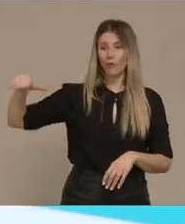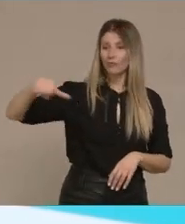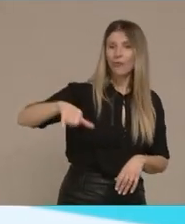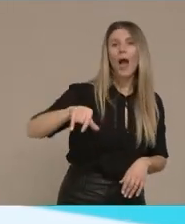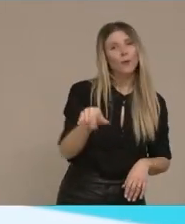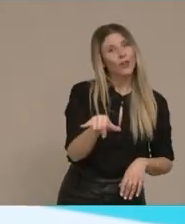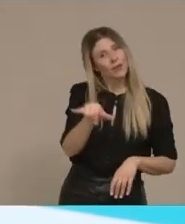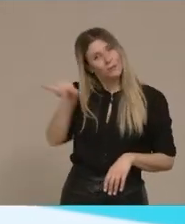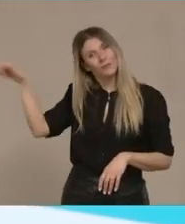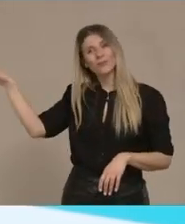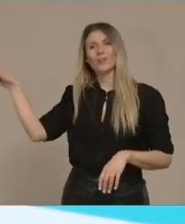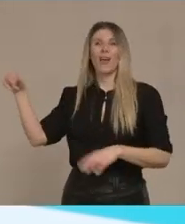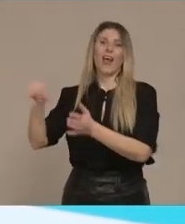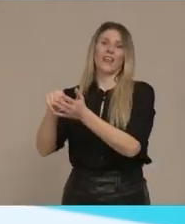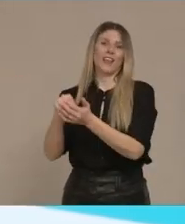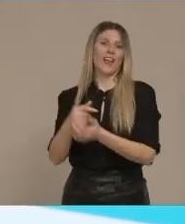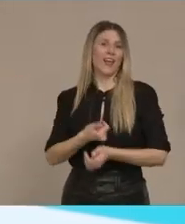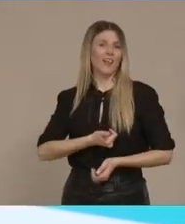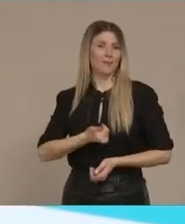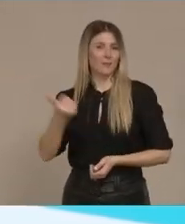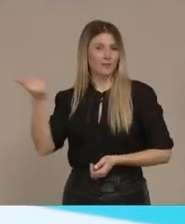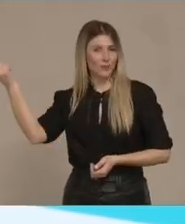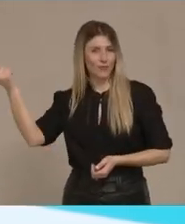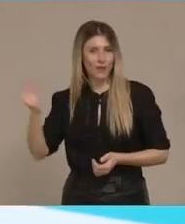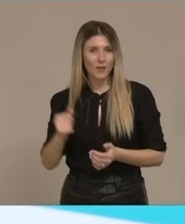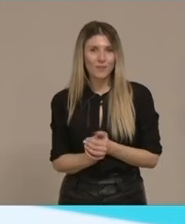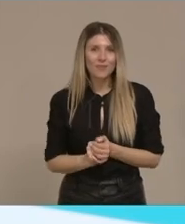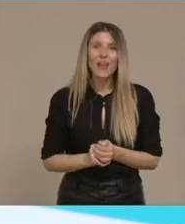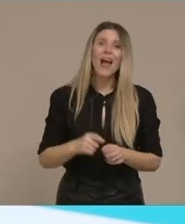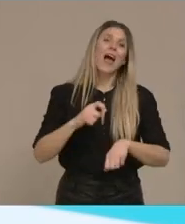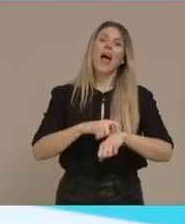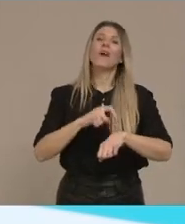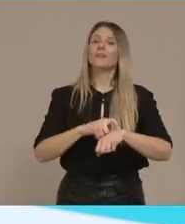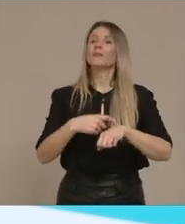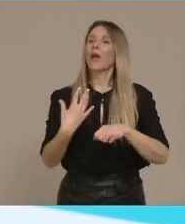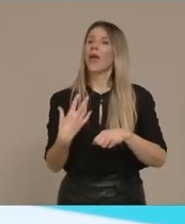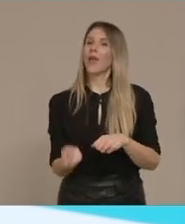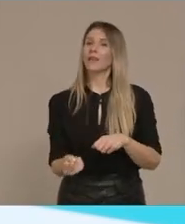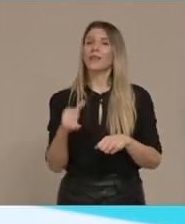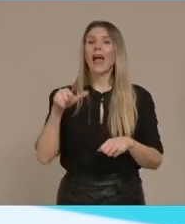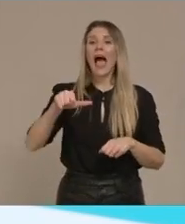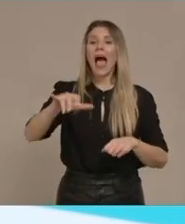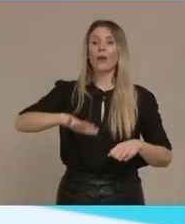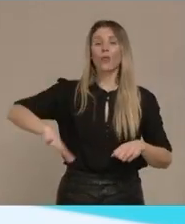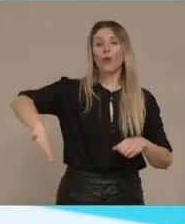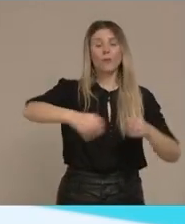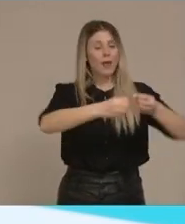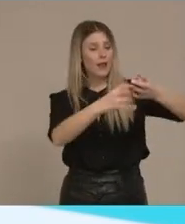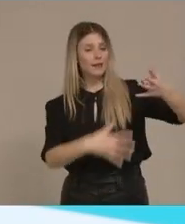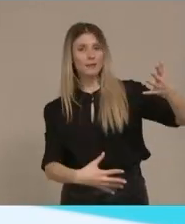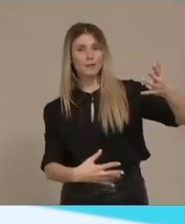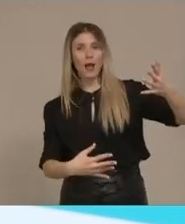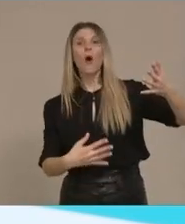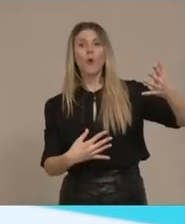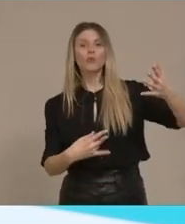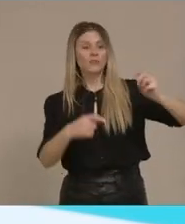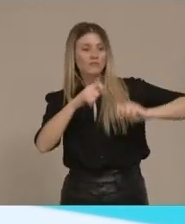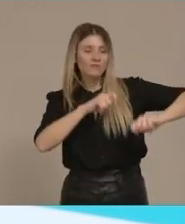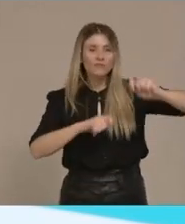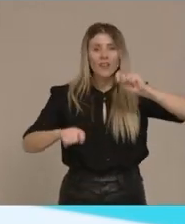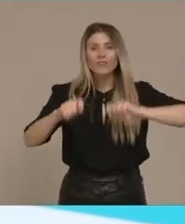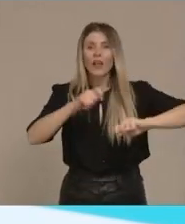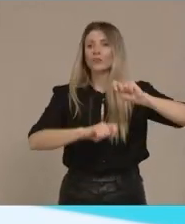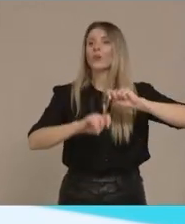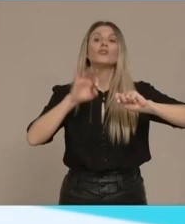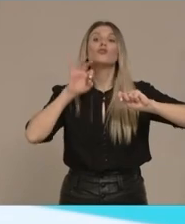Στην ομάδα των αεροδρομίων Που θα βγουν προς αξιοποίηση Στα περιφερειακά αεροδρόμια Και πιστεύω ότι είναι ένα δρόμο Το οποίο έχει